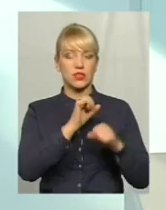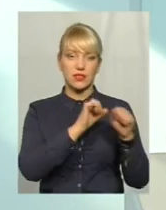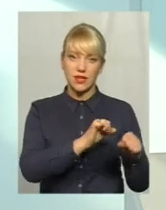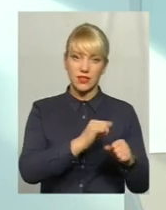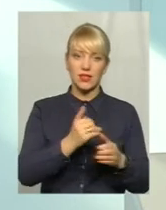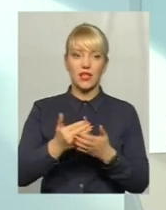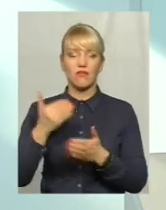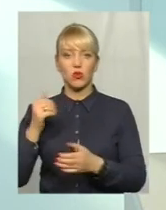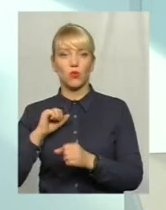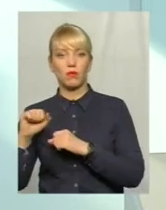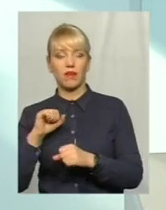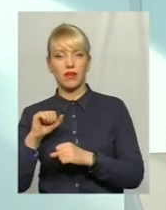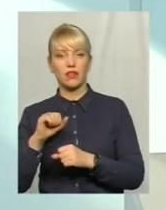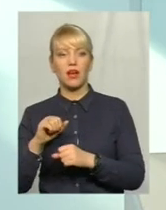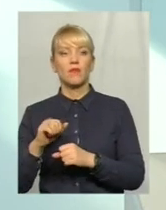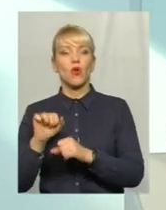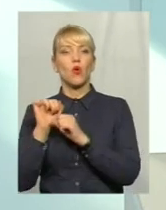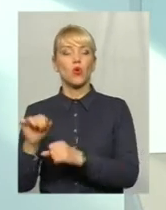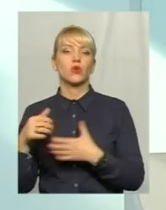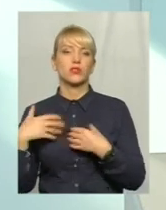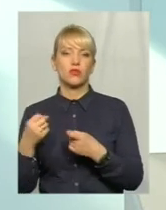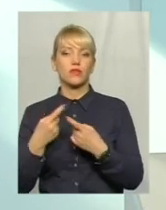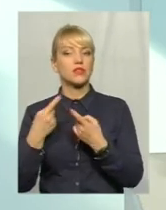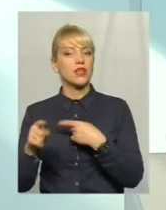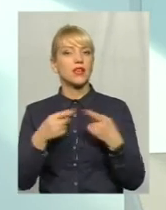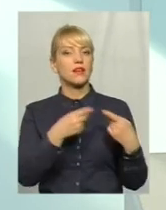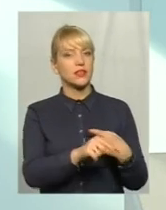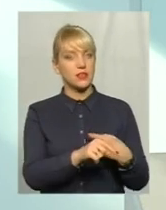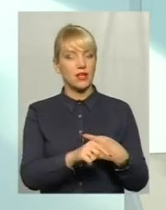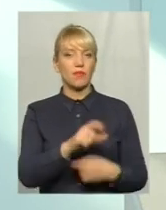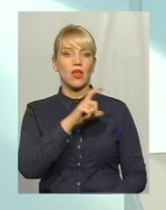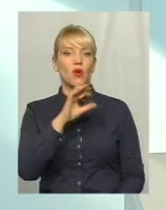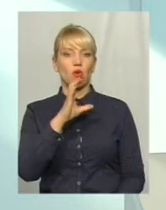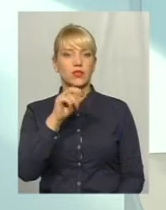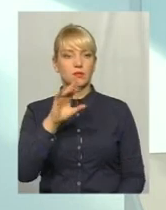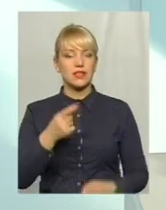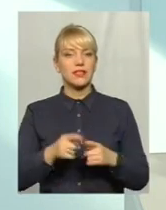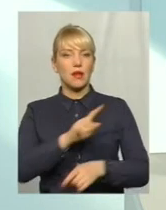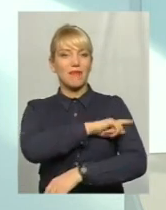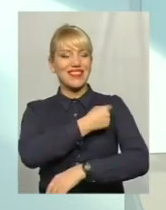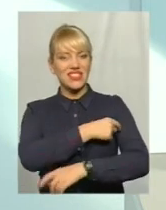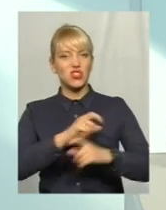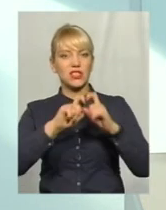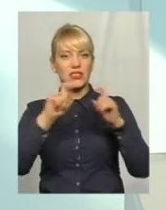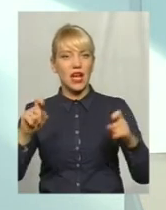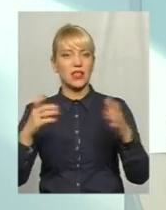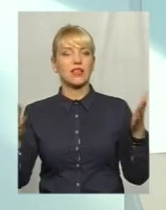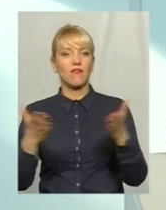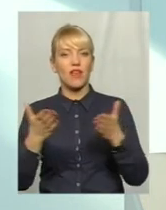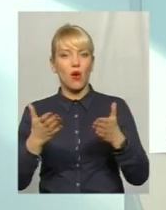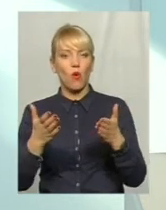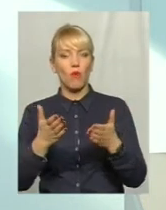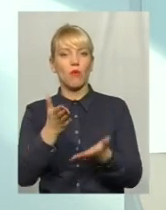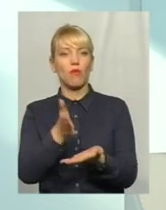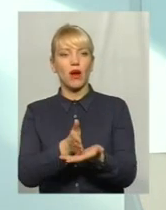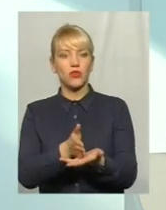управління охорони здоров'я. Це різні речі. Все-таки хоспіс – це медичний заход, в якому мають